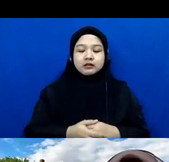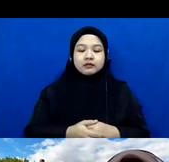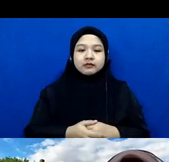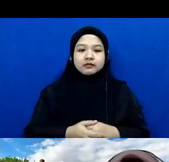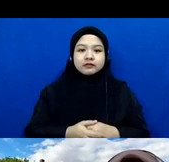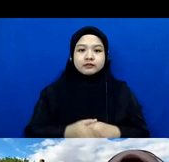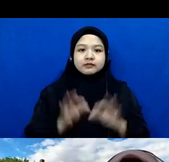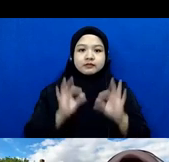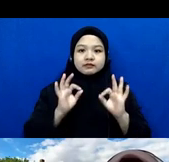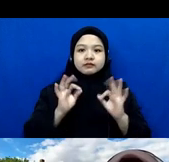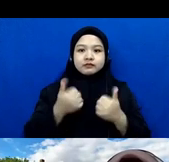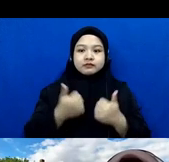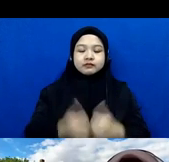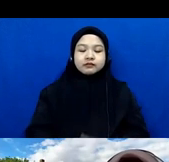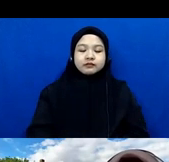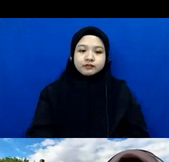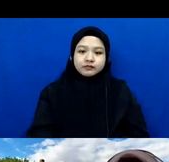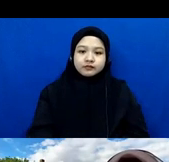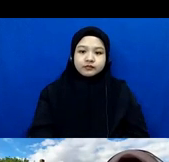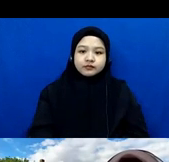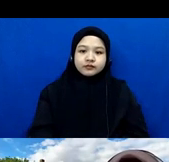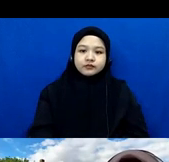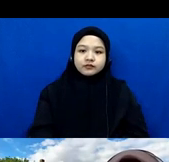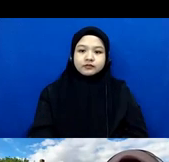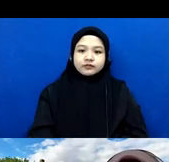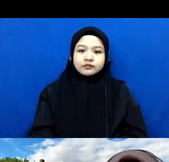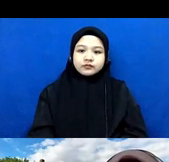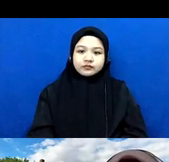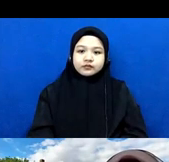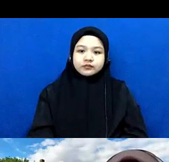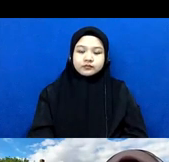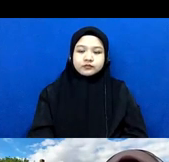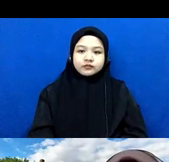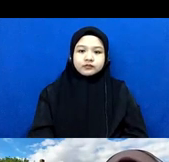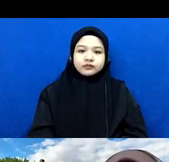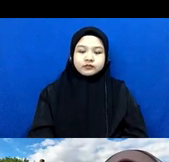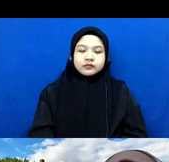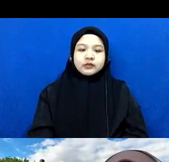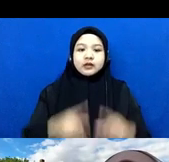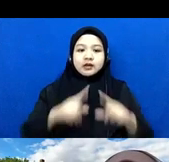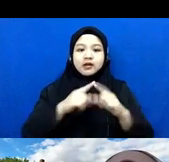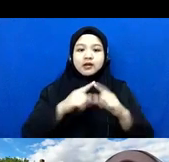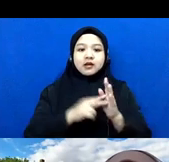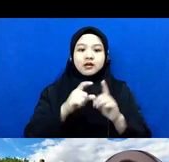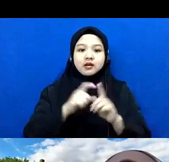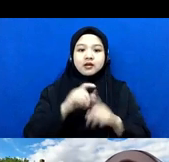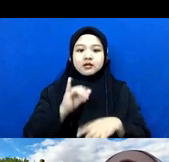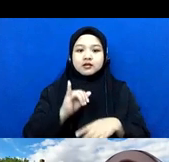bisa Mbak saya saya yang share screen saya ya saya stop share ya